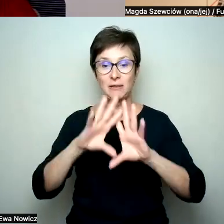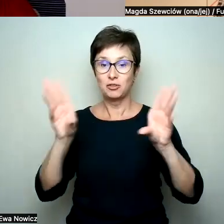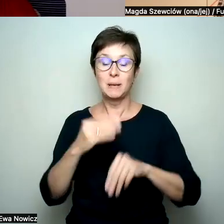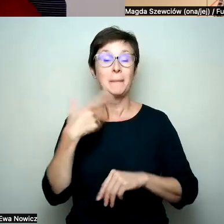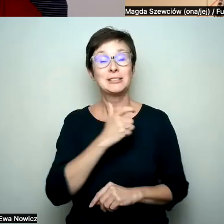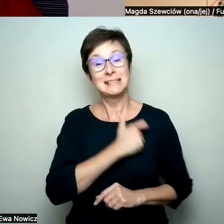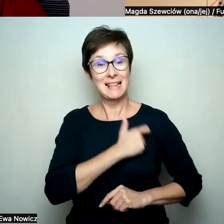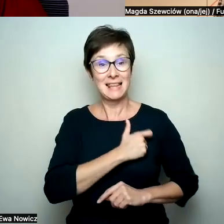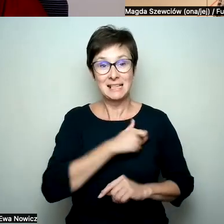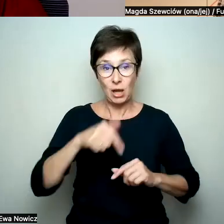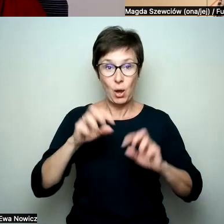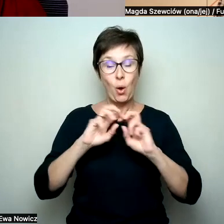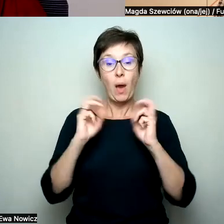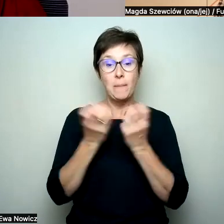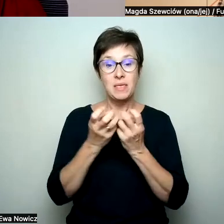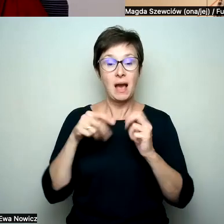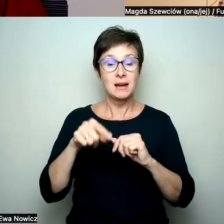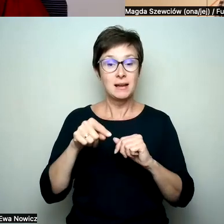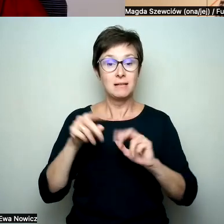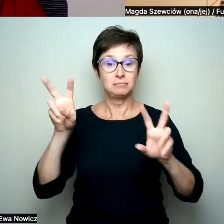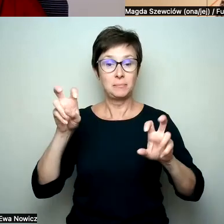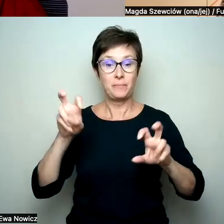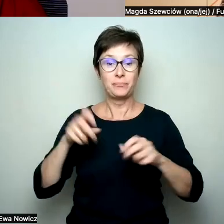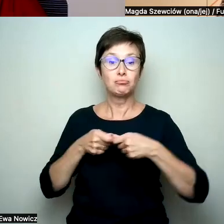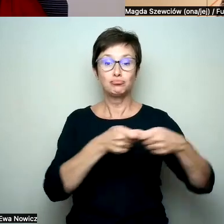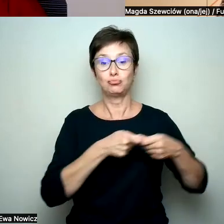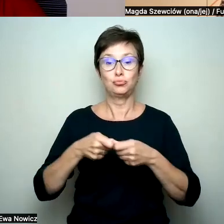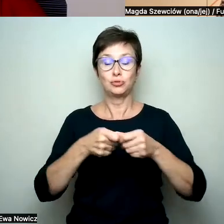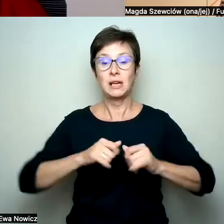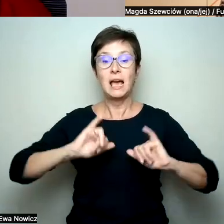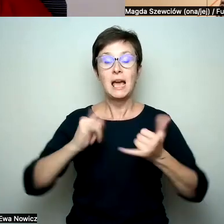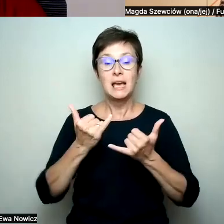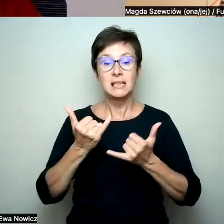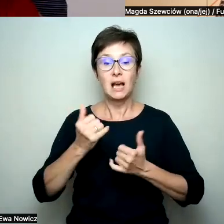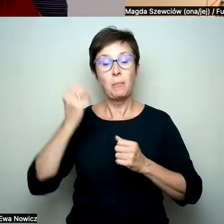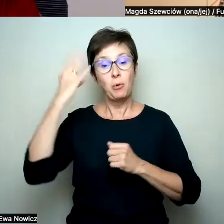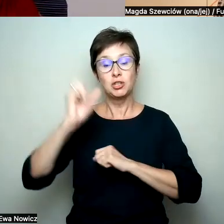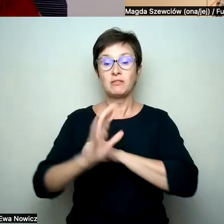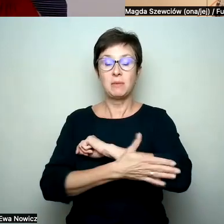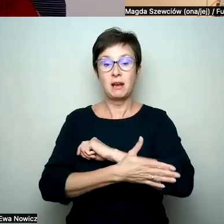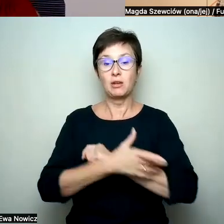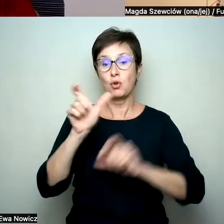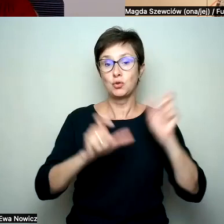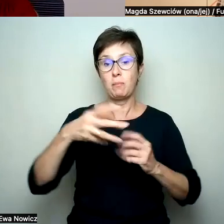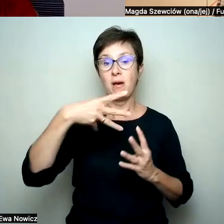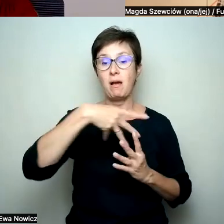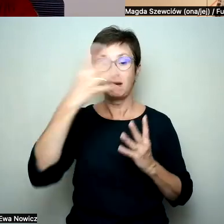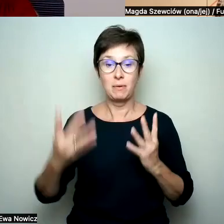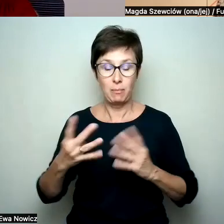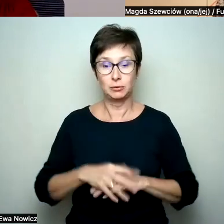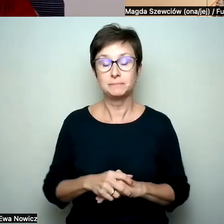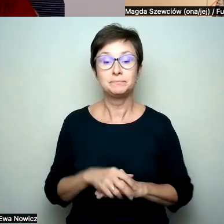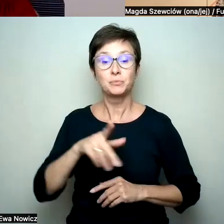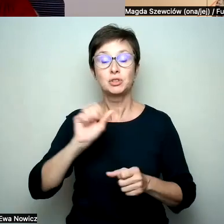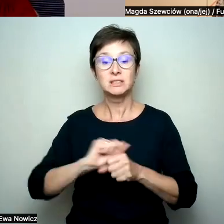serdecznie na webinarze pod tytułem Sojusznictwo. Jak mądrze wspierać osoby LGBTQ+. I to jest